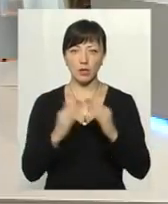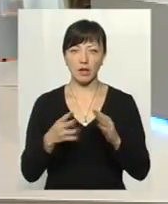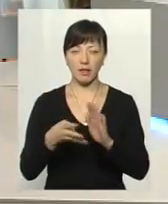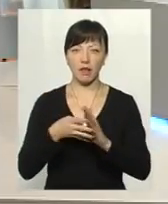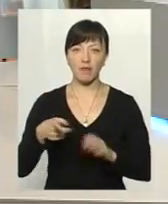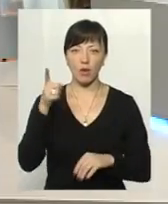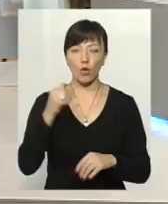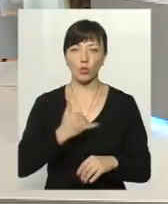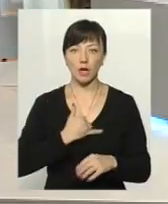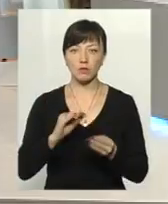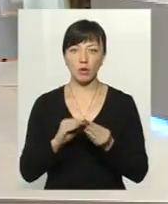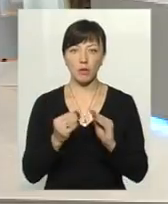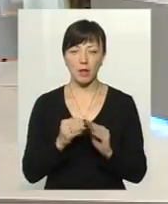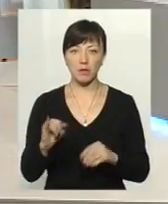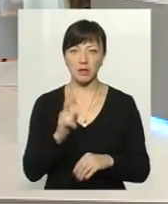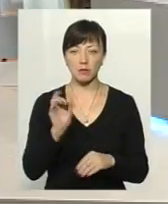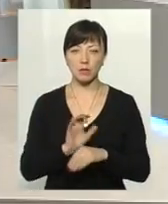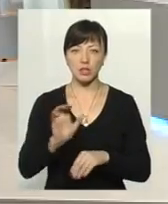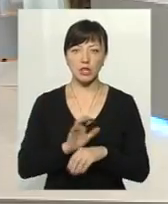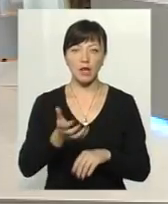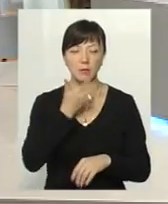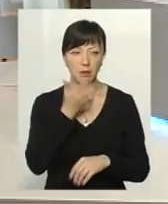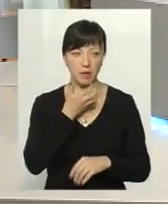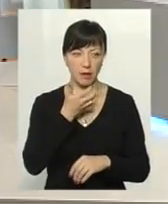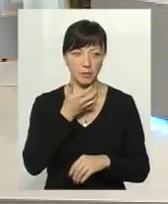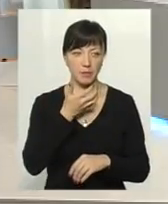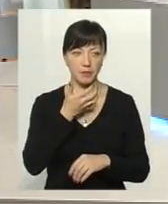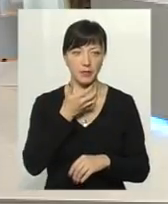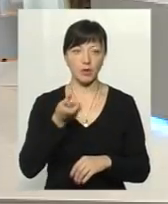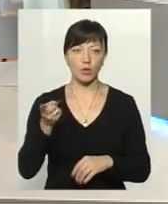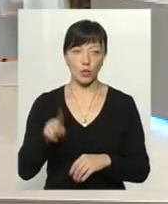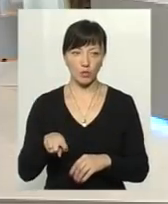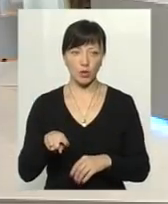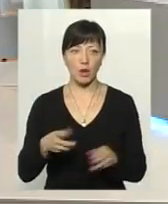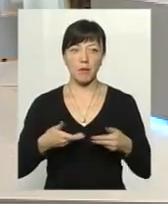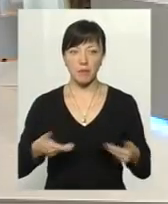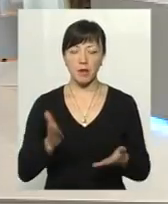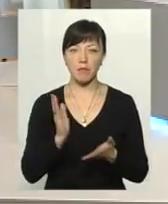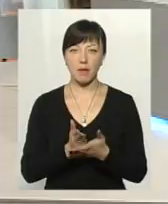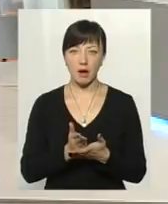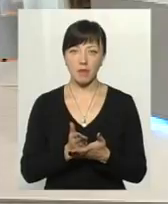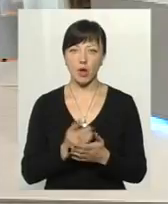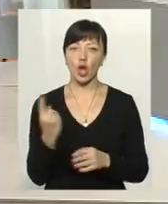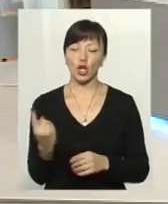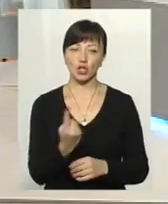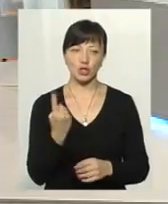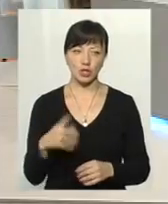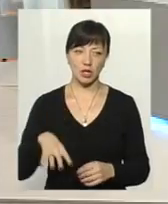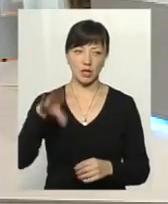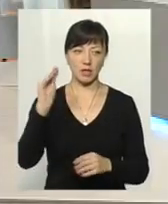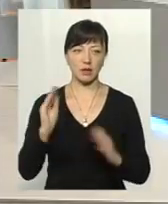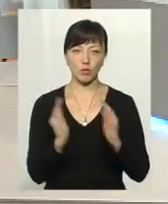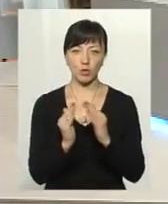У нас проблема із постачанням тепла. Тобто, ми маємо лічильник на будинок